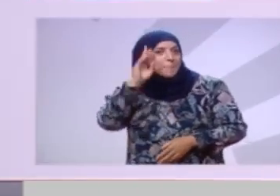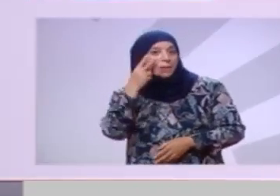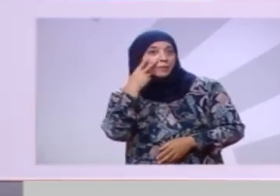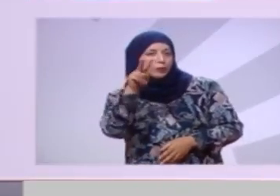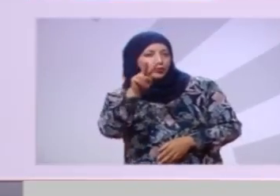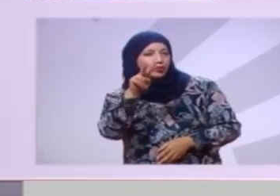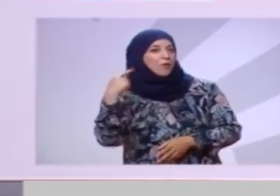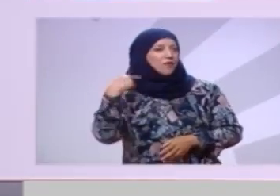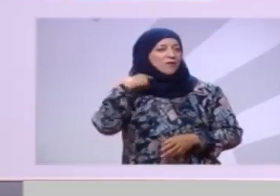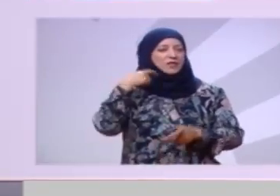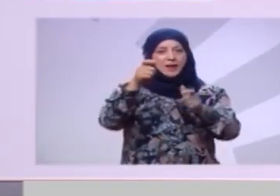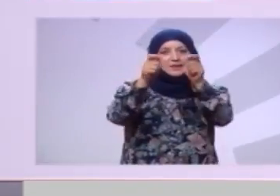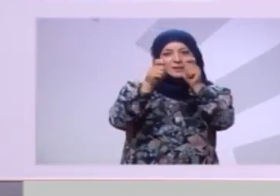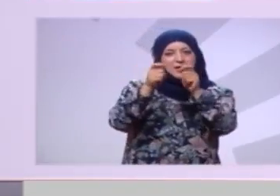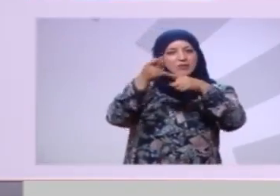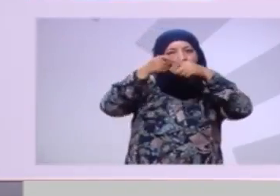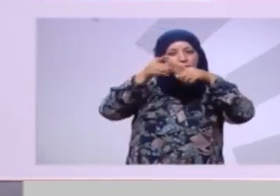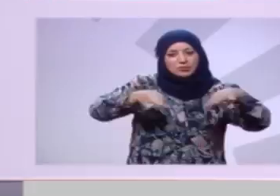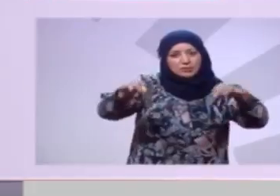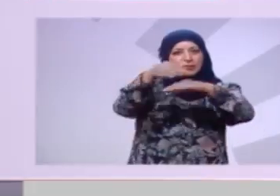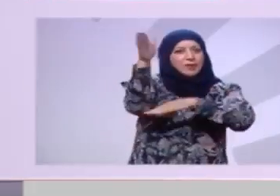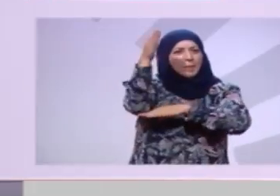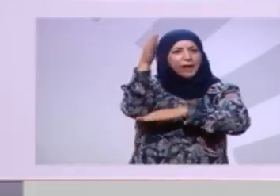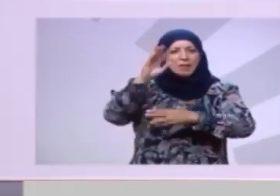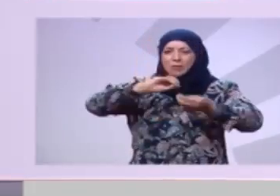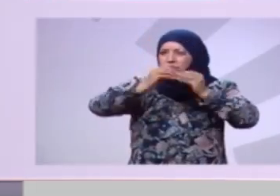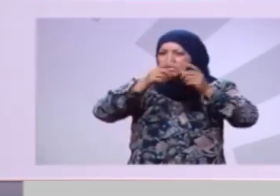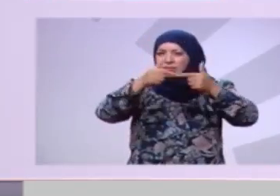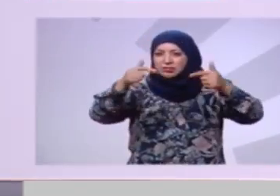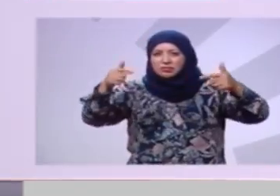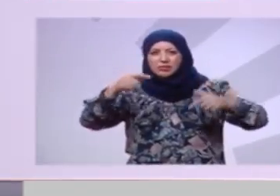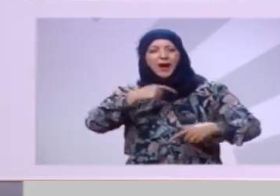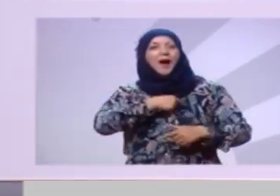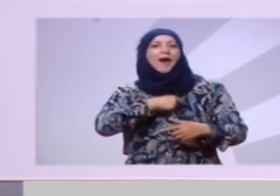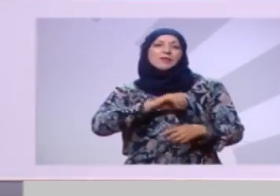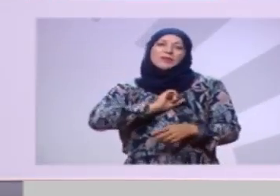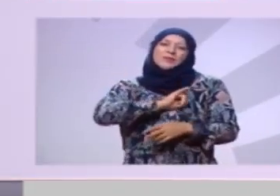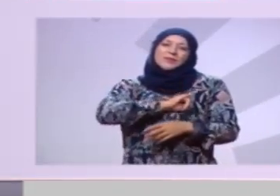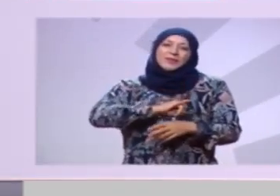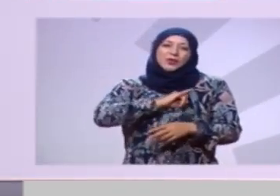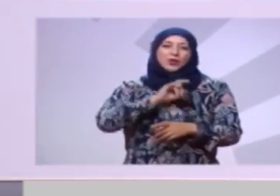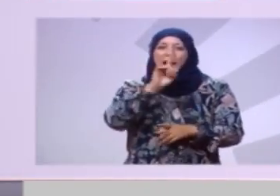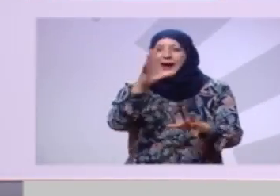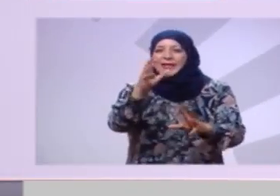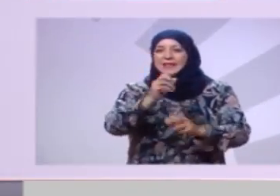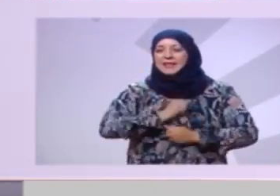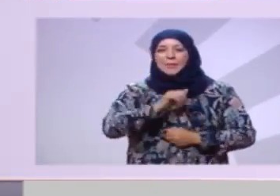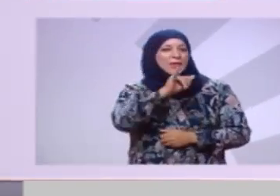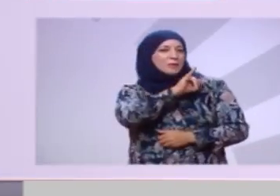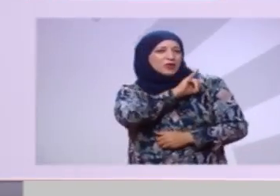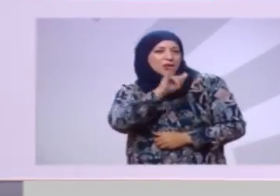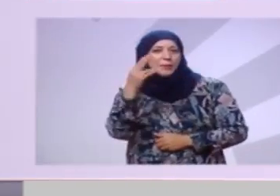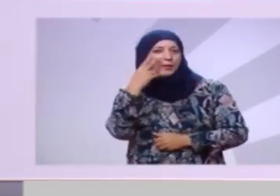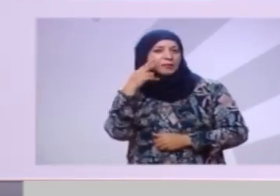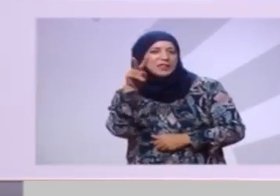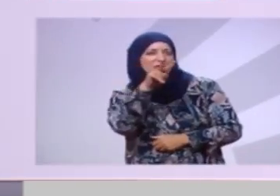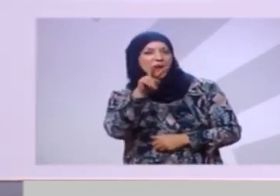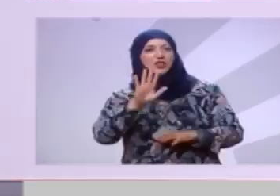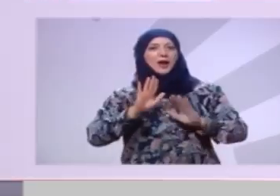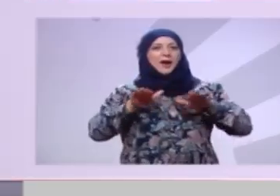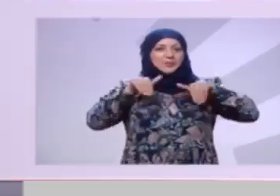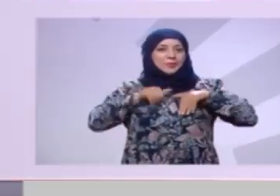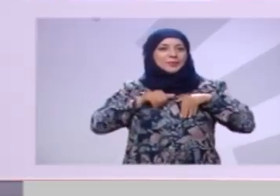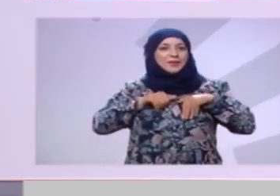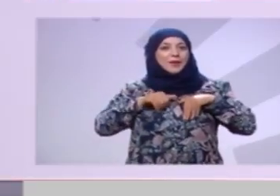الفشل السياسي وحالة بلادنا قلبي يوجعني وما نقبلش باش نكون مجرد فريجي السياسة